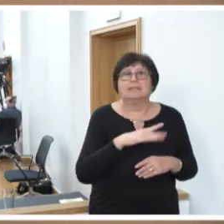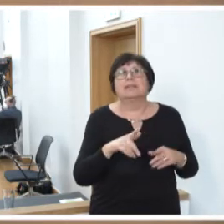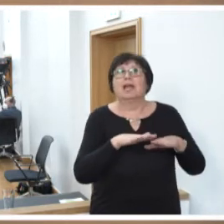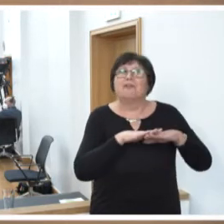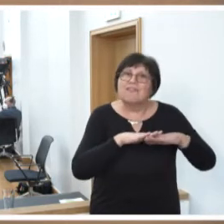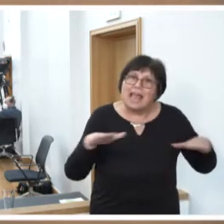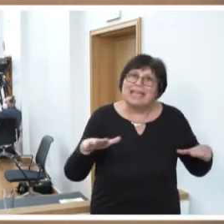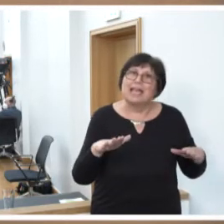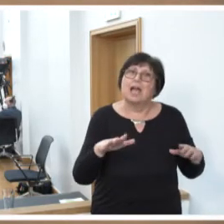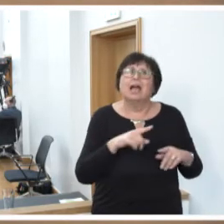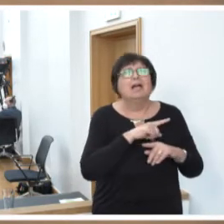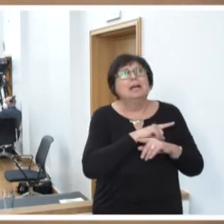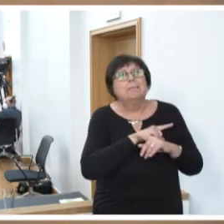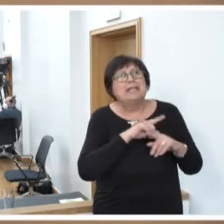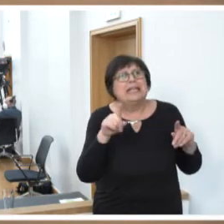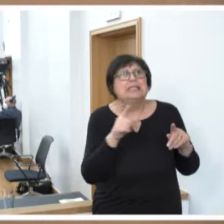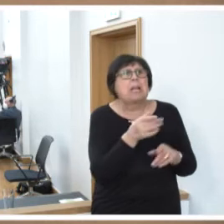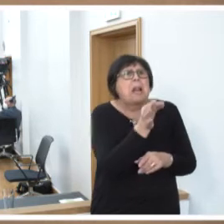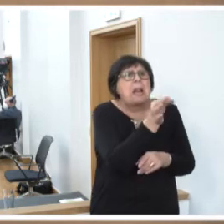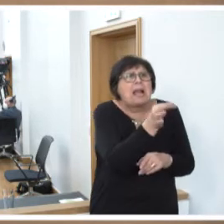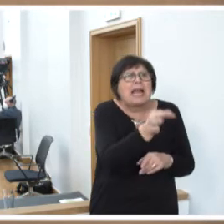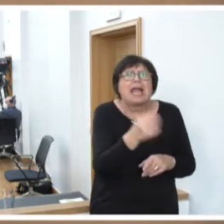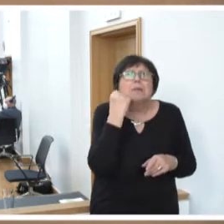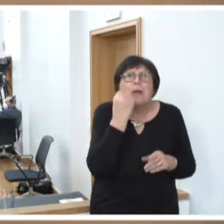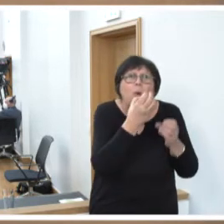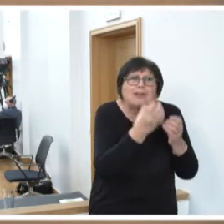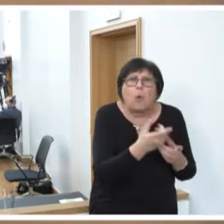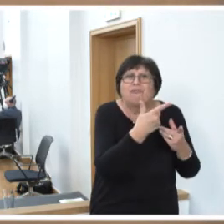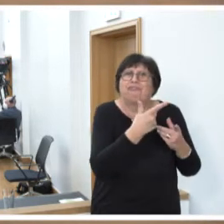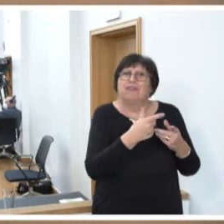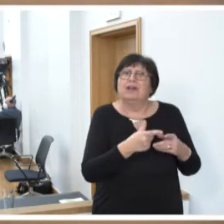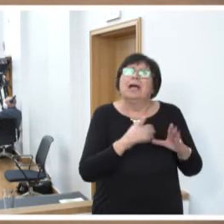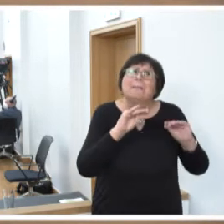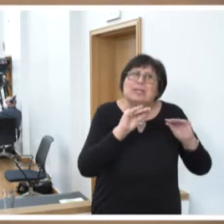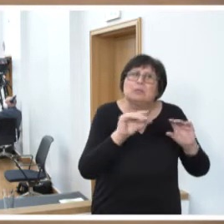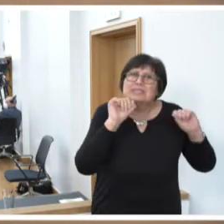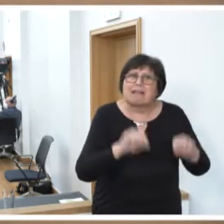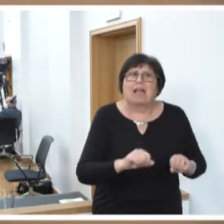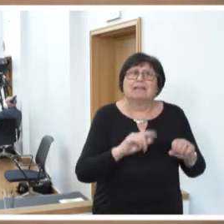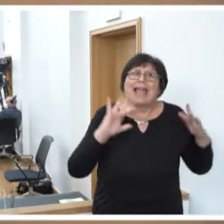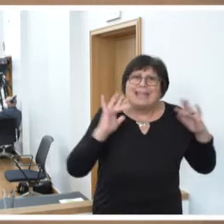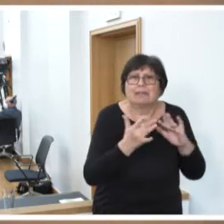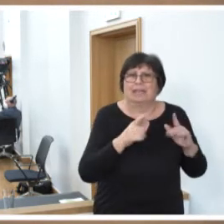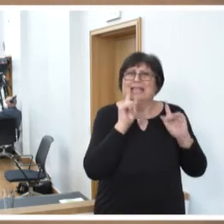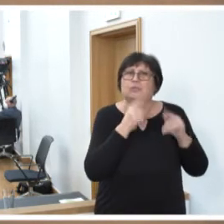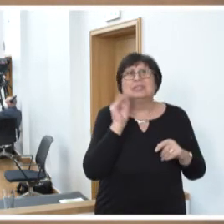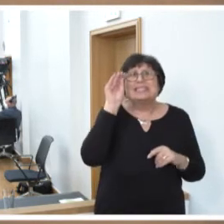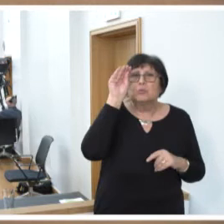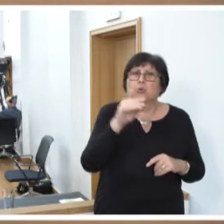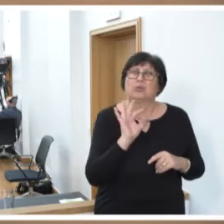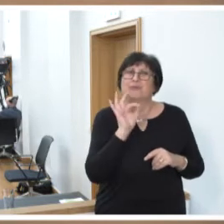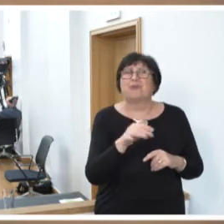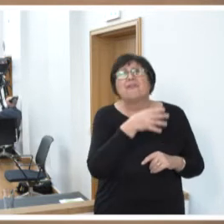bis zu jedem Bauernhof, bis zu jeder Milchkanne genutzt werden können. Sonst ist die Zukunftsfähigkeit für